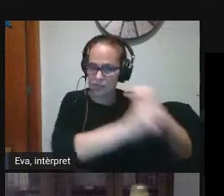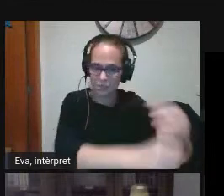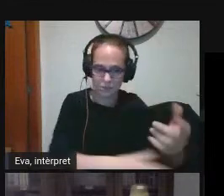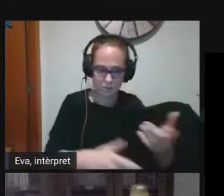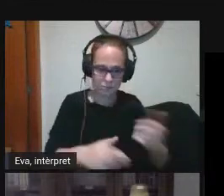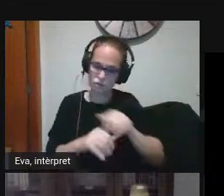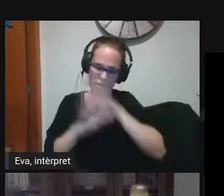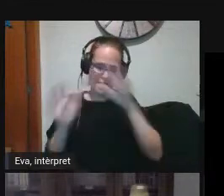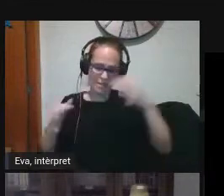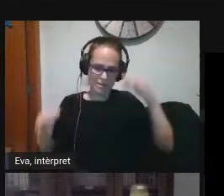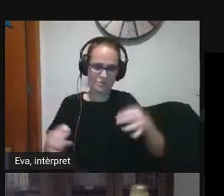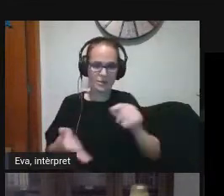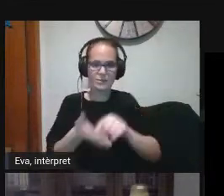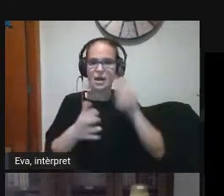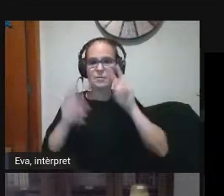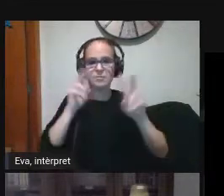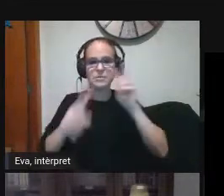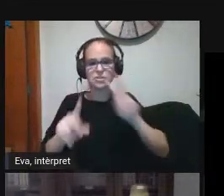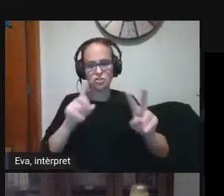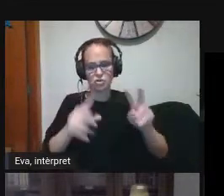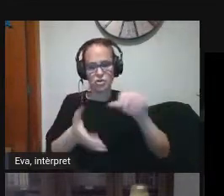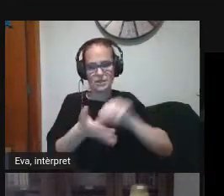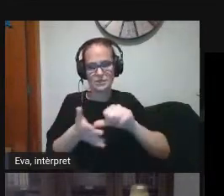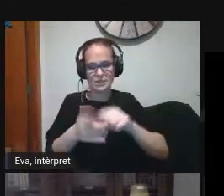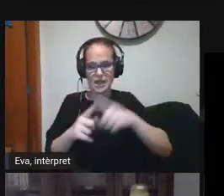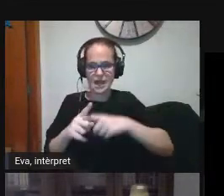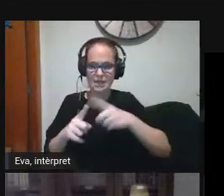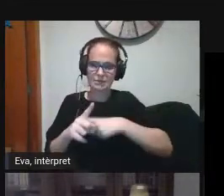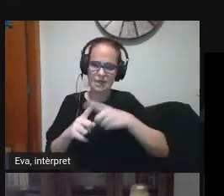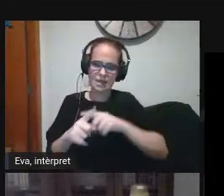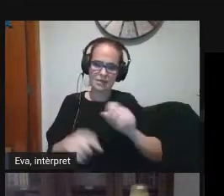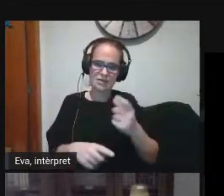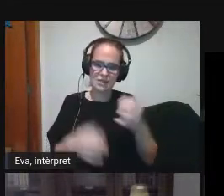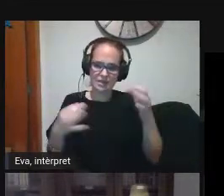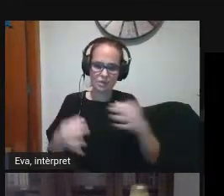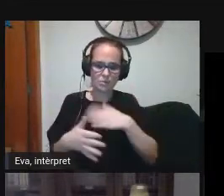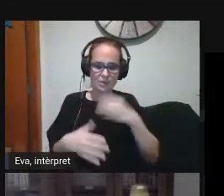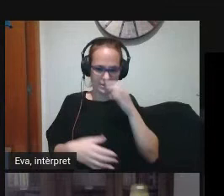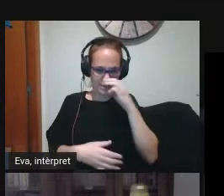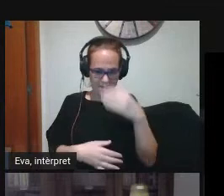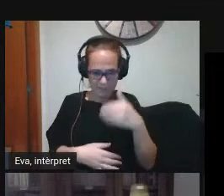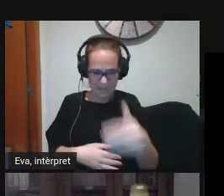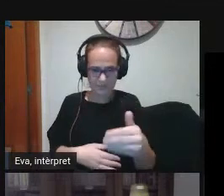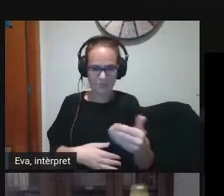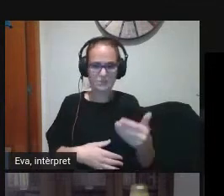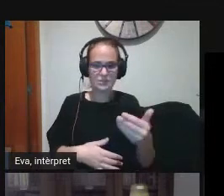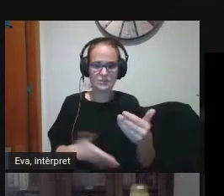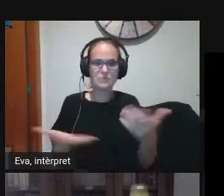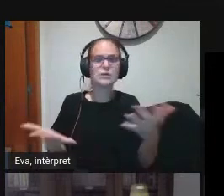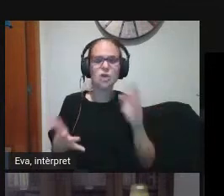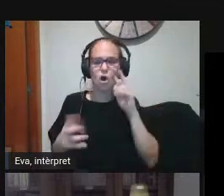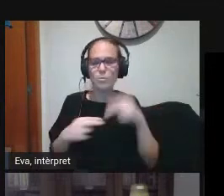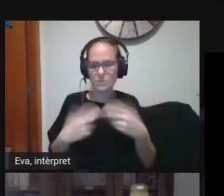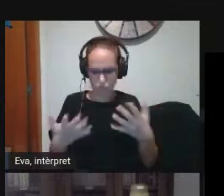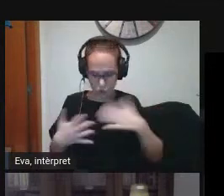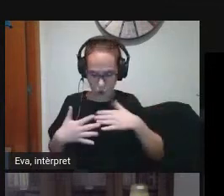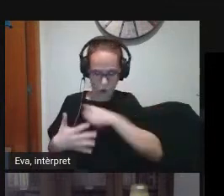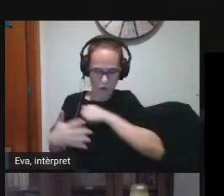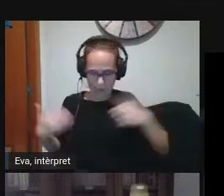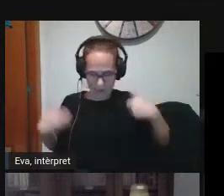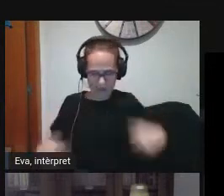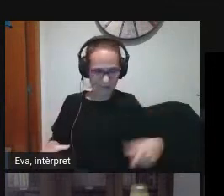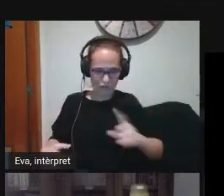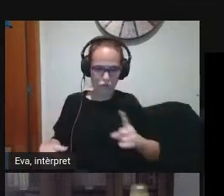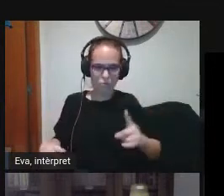aquesta opció de visió del centre a nivell digital el que vos deia d'aquí tres anys com en veig quina visió tinc de centre no jo particularment evidentment